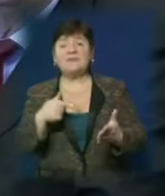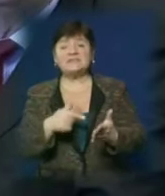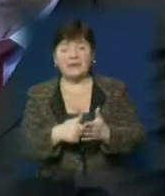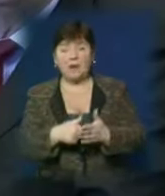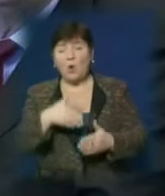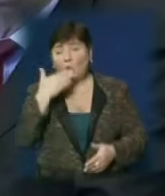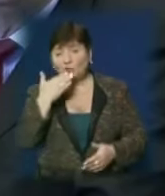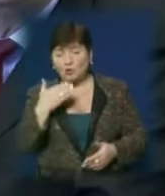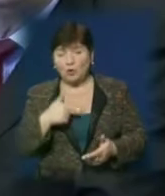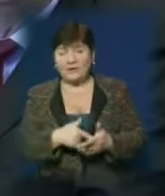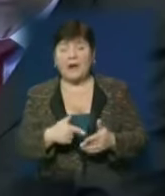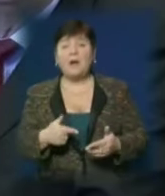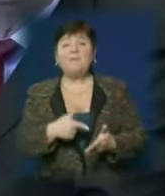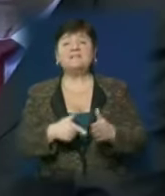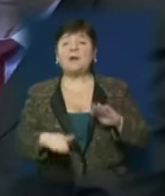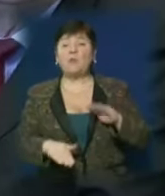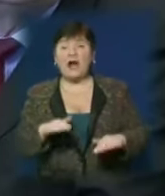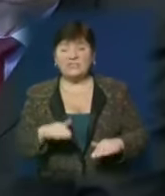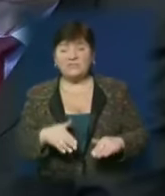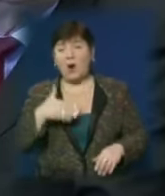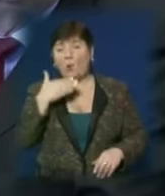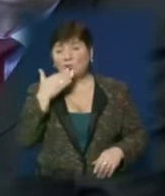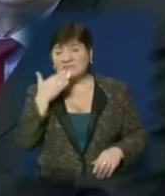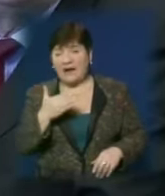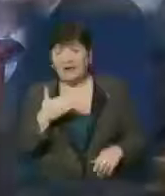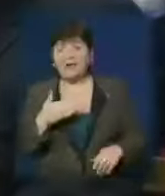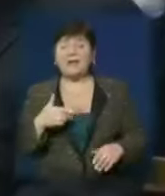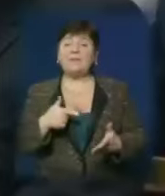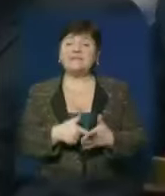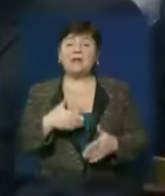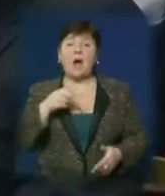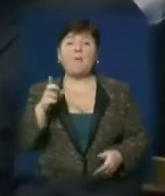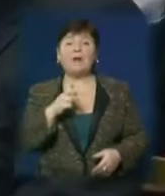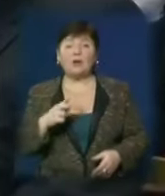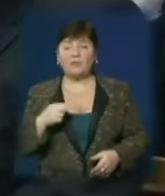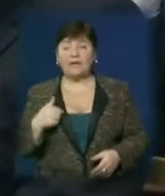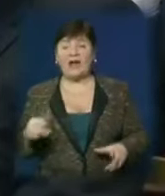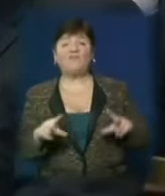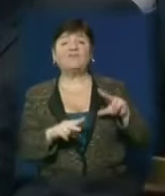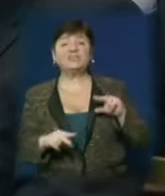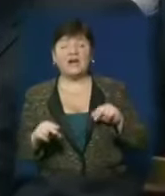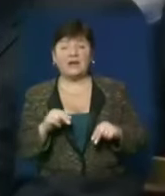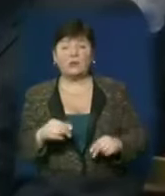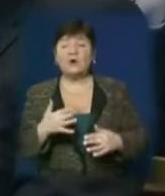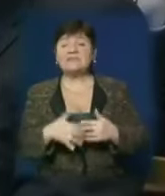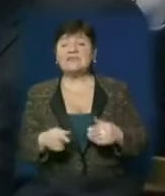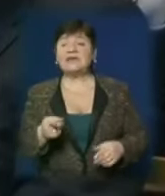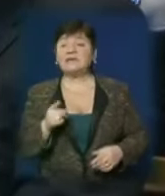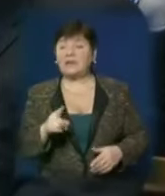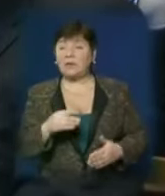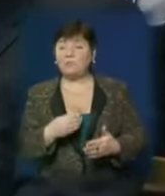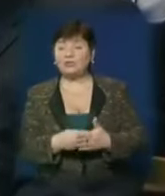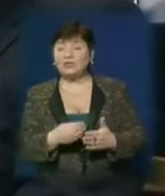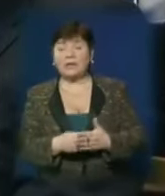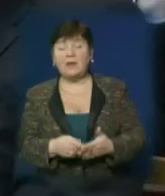Ужгорода, міста Лукачина, міста Устань, міста Берегу. Тому я вважаю, що за такий бюджет у